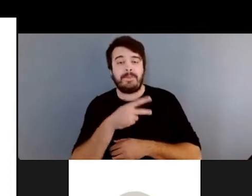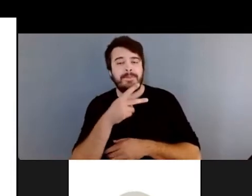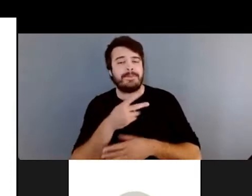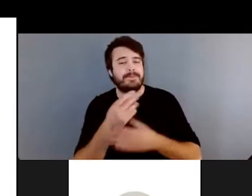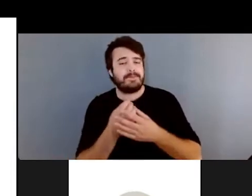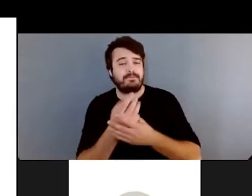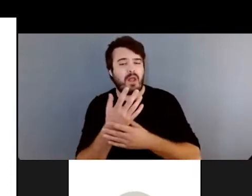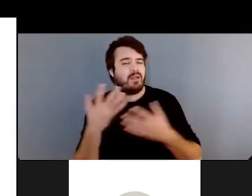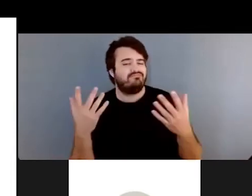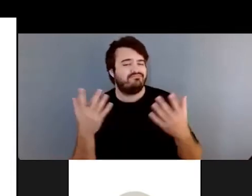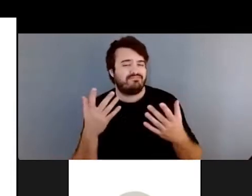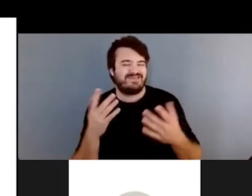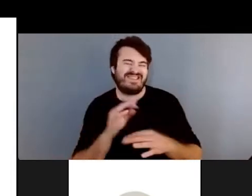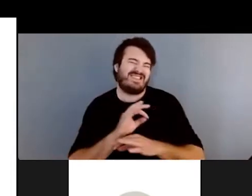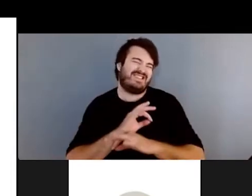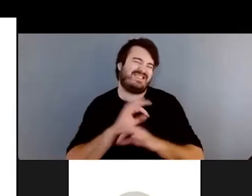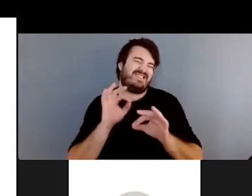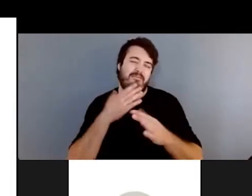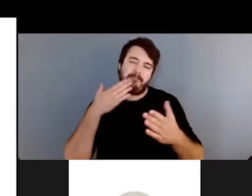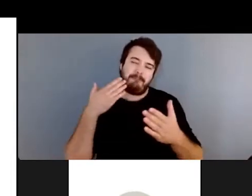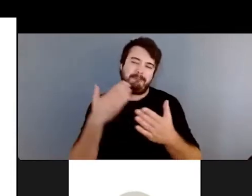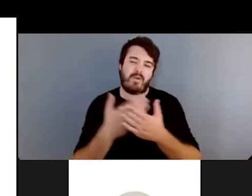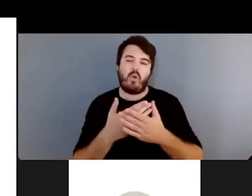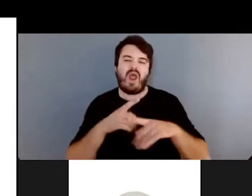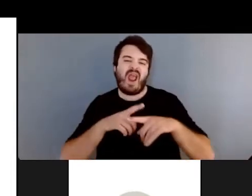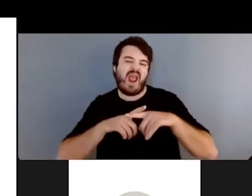des super antiseptiques,